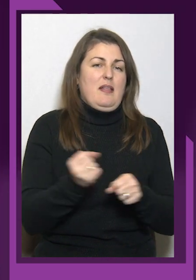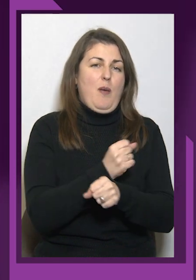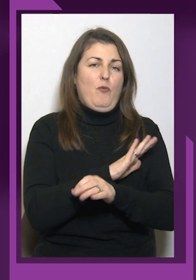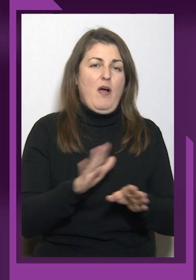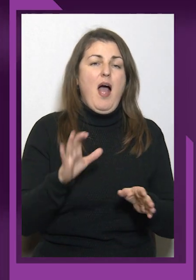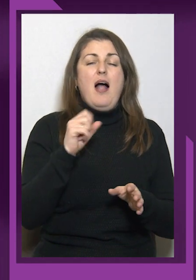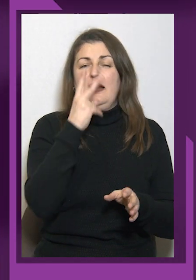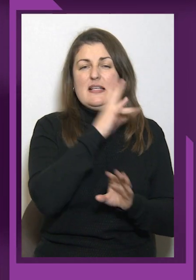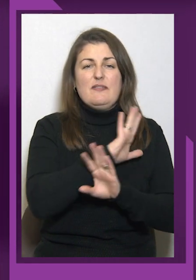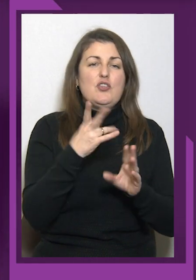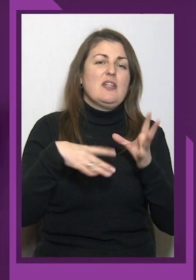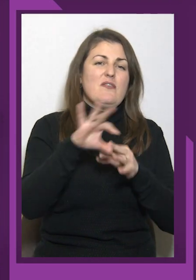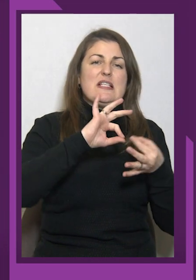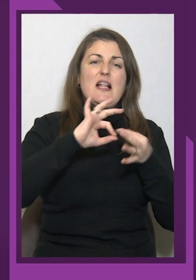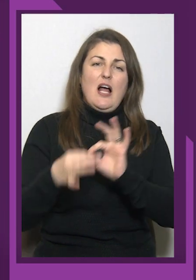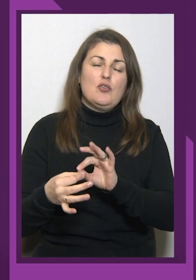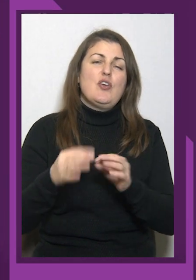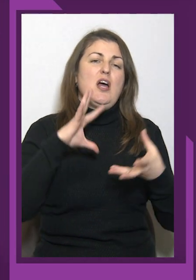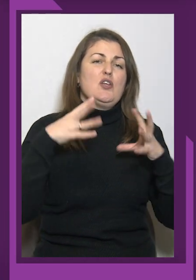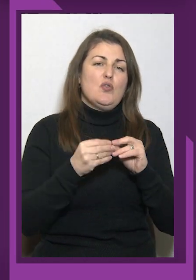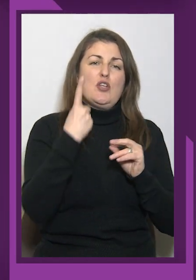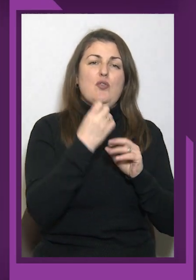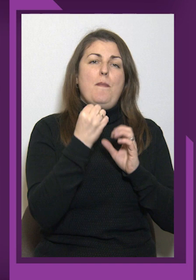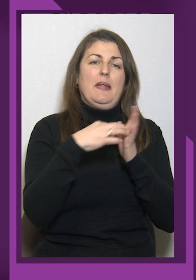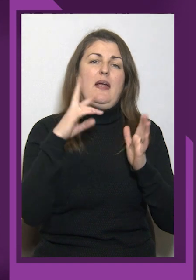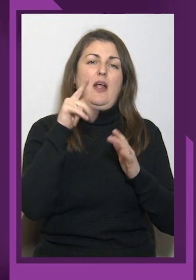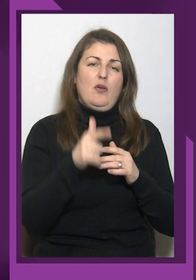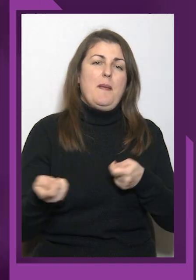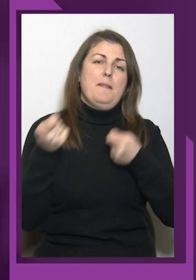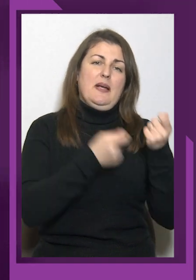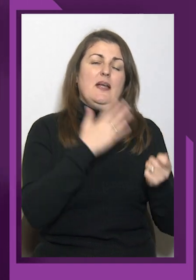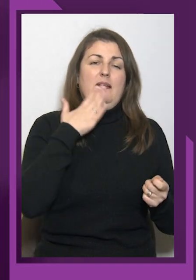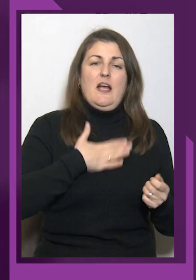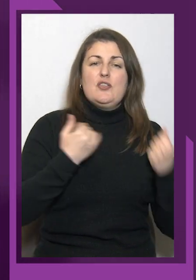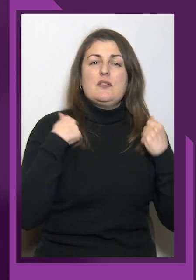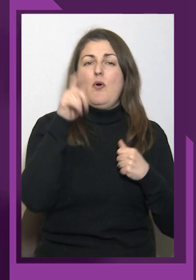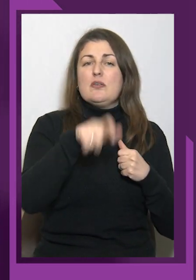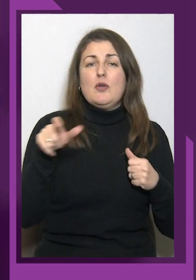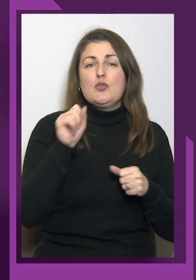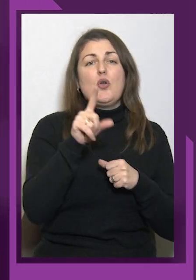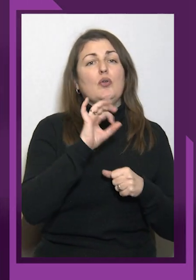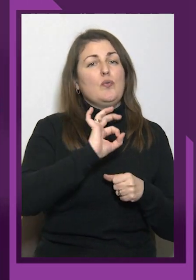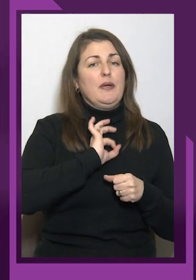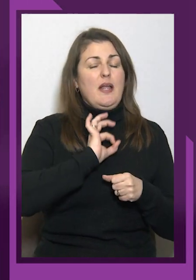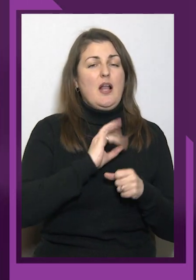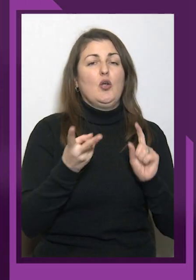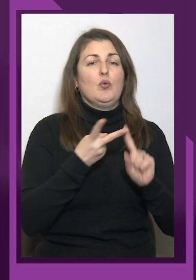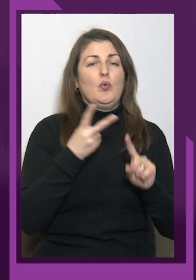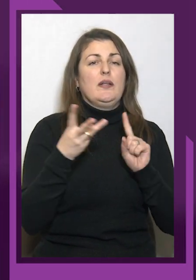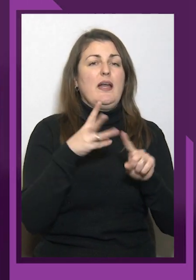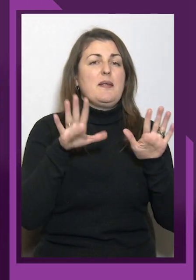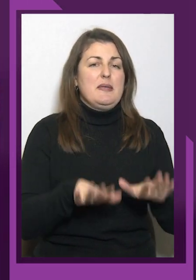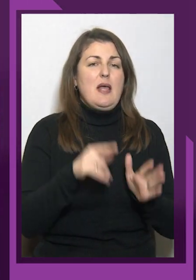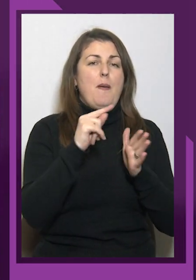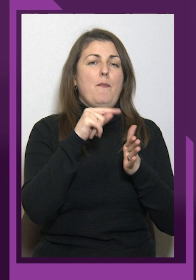кілограмів приніс нашій спортсменці золоту медаль. Друге і третє місця поділили між собою турецька та польська спортсменки